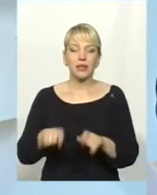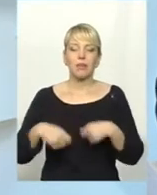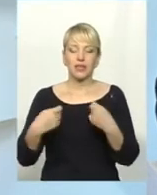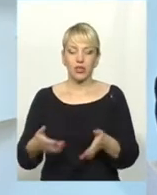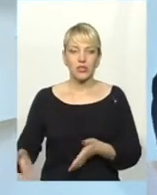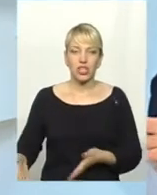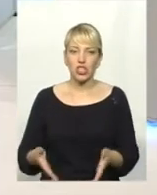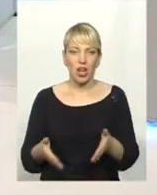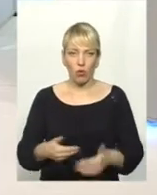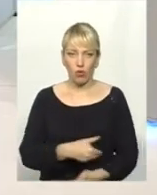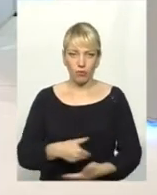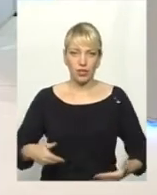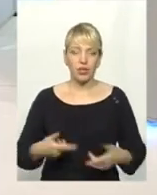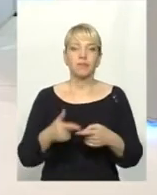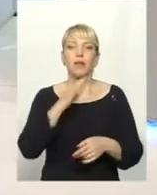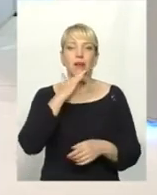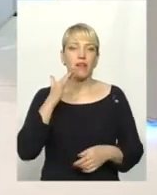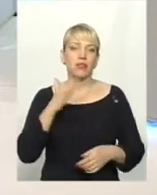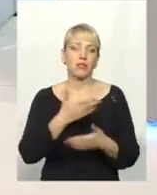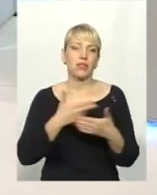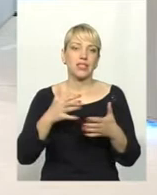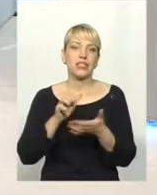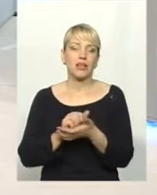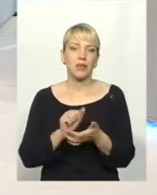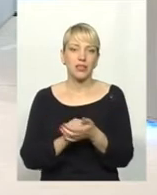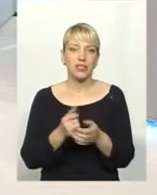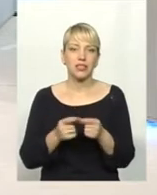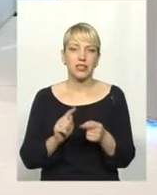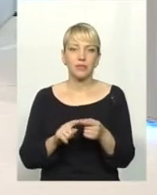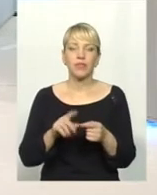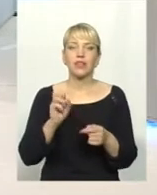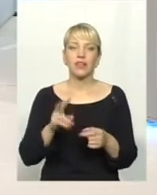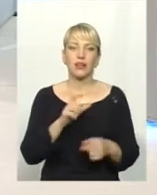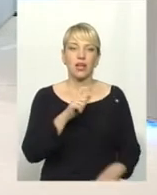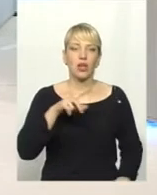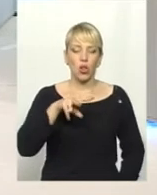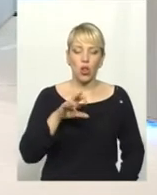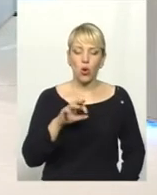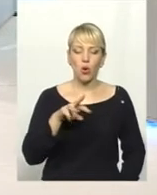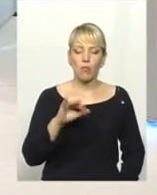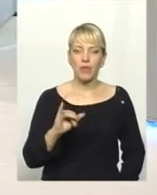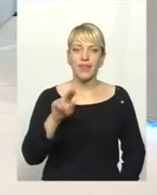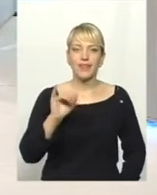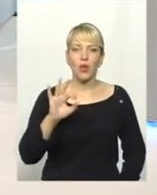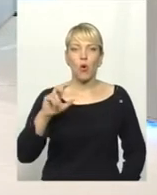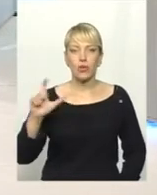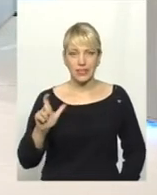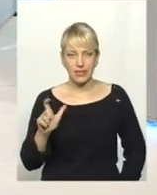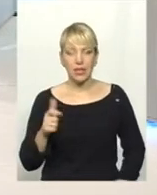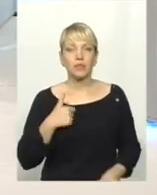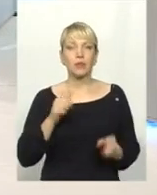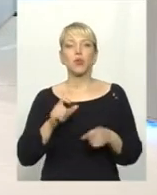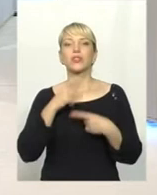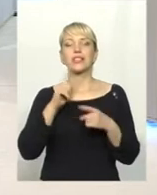Дуже багато ми займалися, поки налагодило, це таким захворюванням, хламідіоз. Я можу сказати, що в 90-х